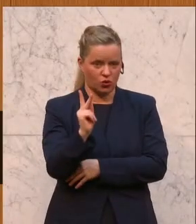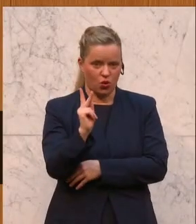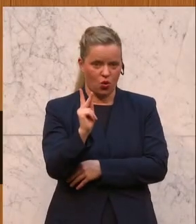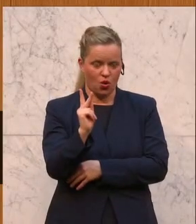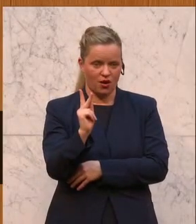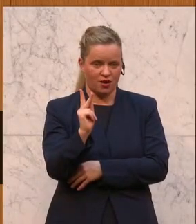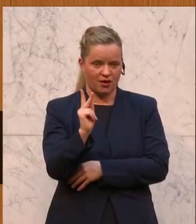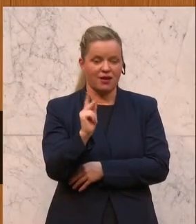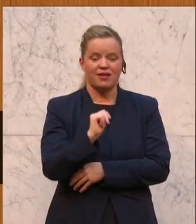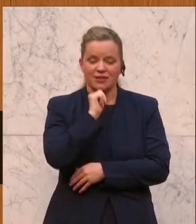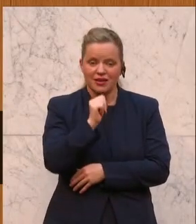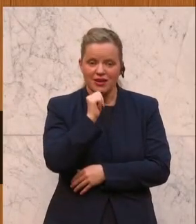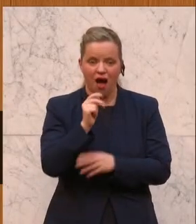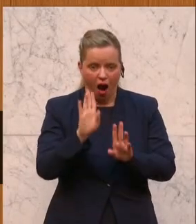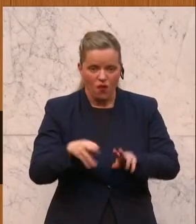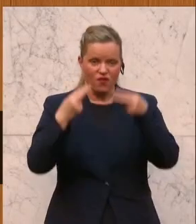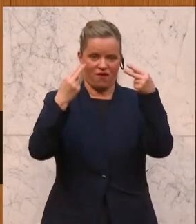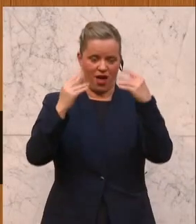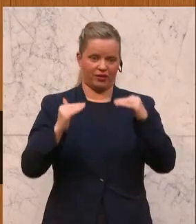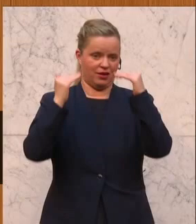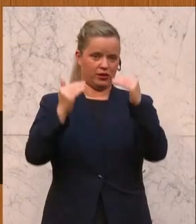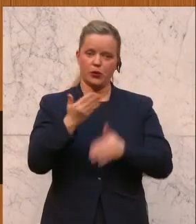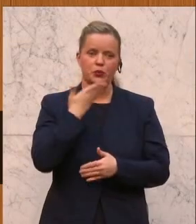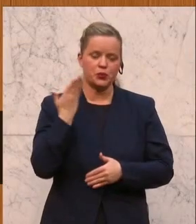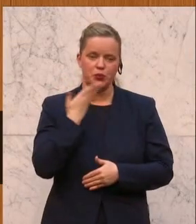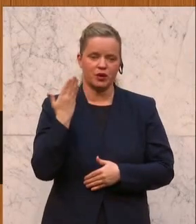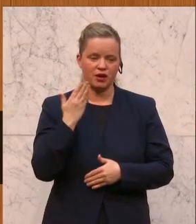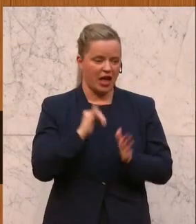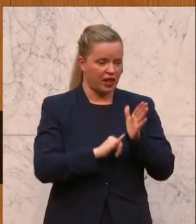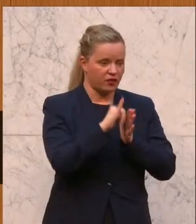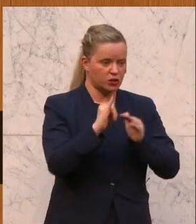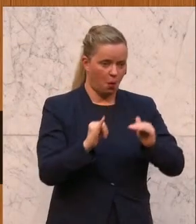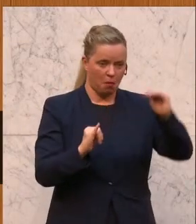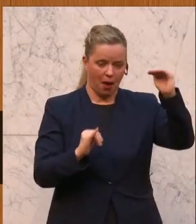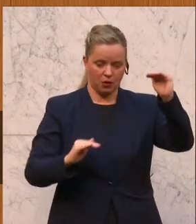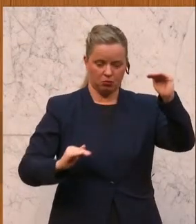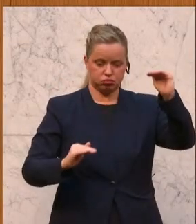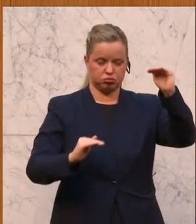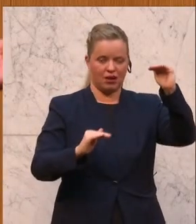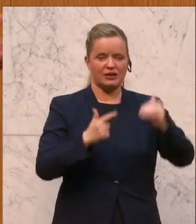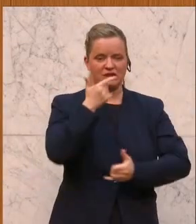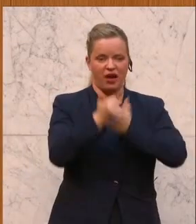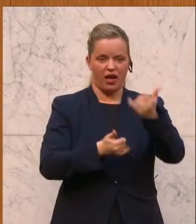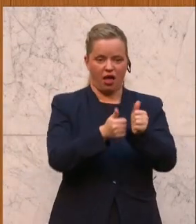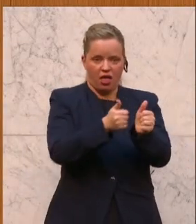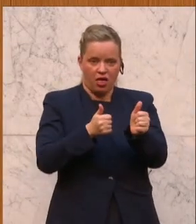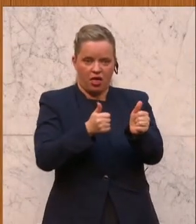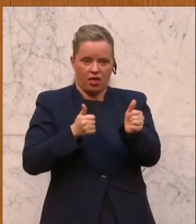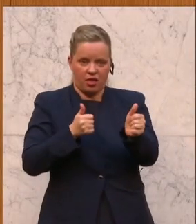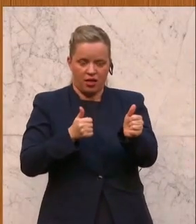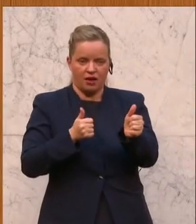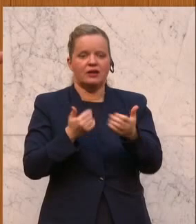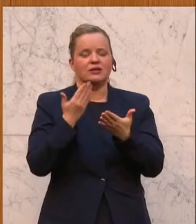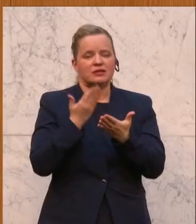diesem Rahmen der Inflation aufgewertet wird, weil das teilweise zwei bis drei Jahre hinterher hinkt. Und auch hier, Minister, würde ich